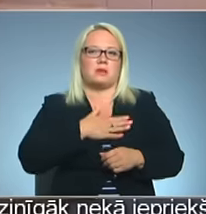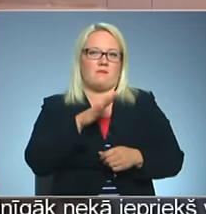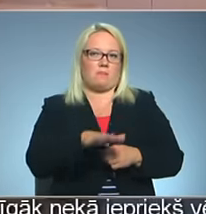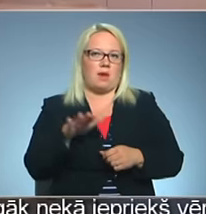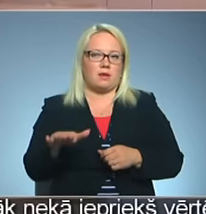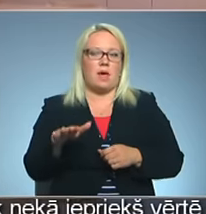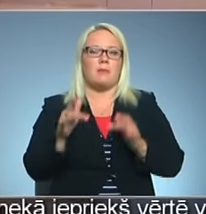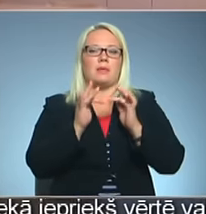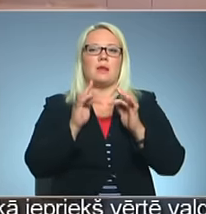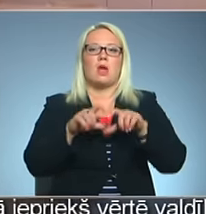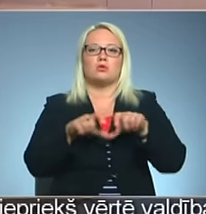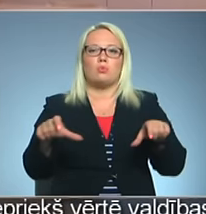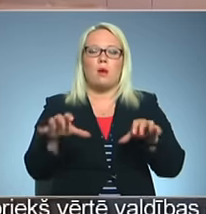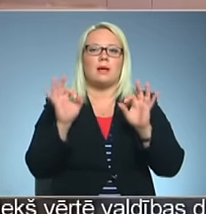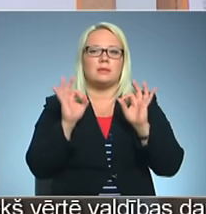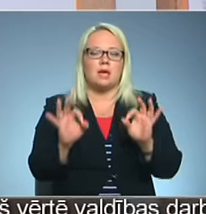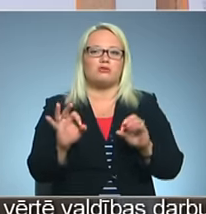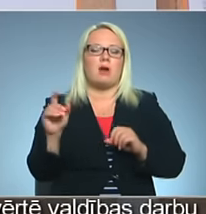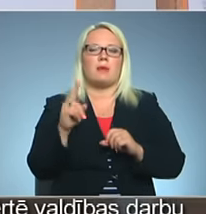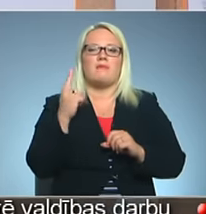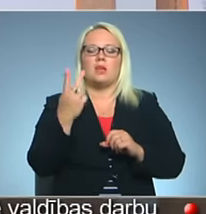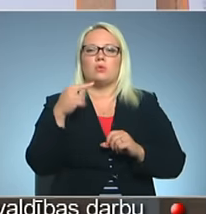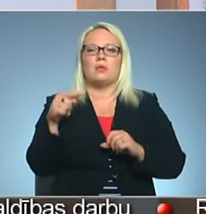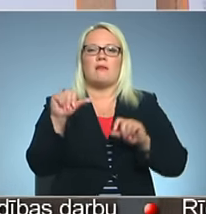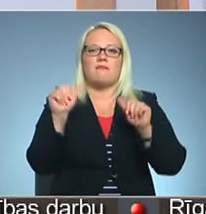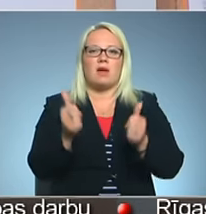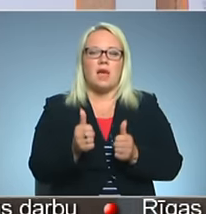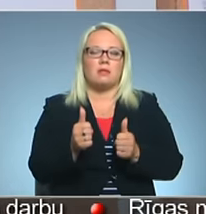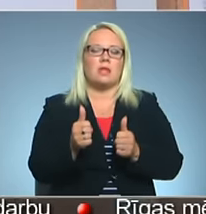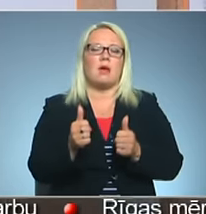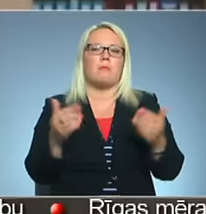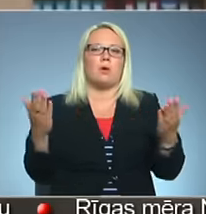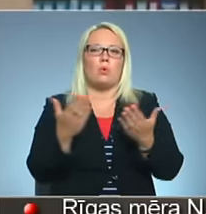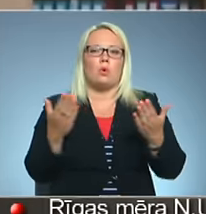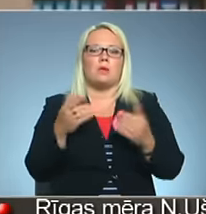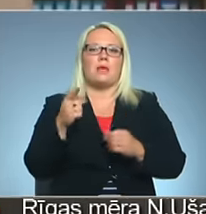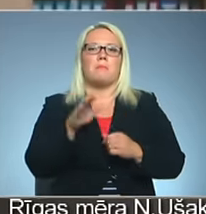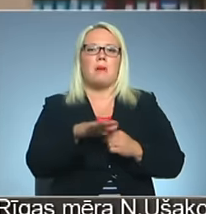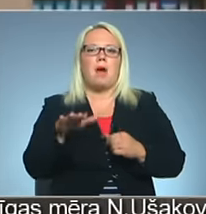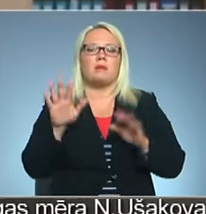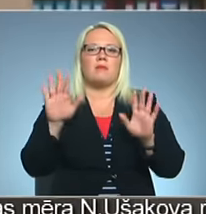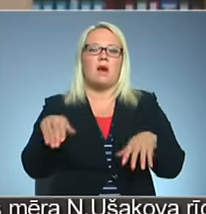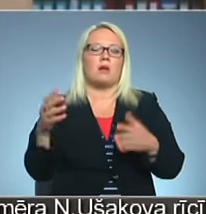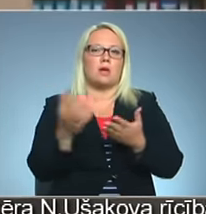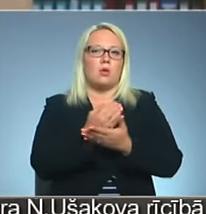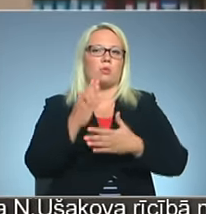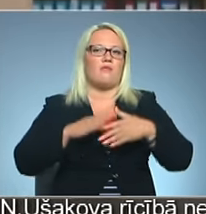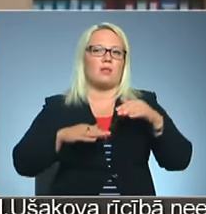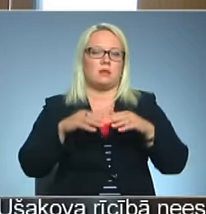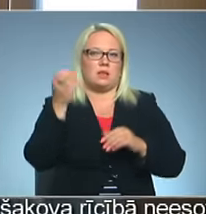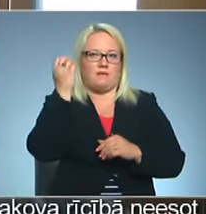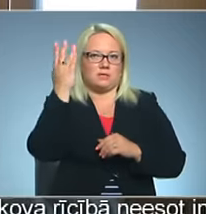Internāta skola ir viens no tiem variantiem, kur šie bērni var iegūt kvalitatīvi